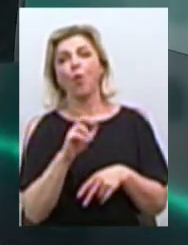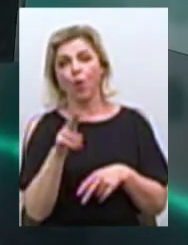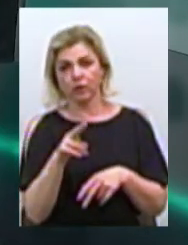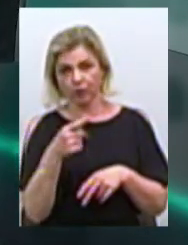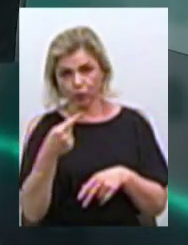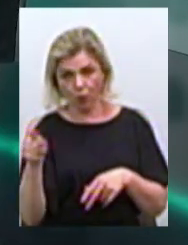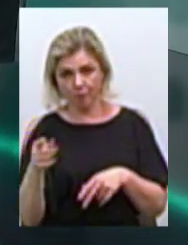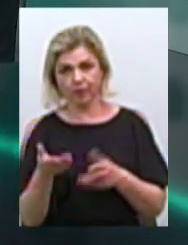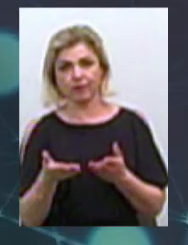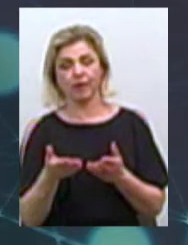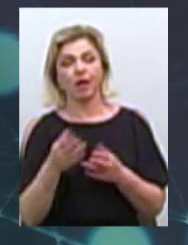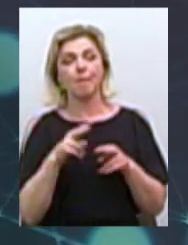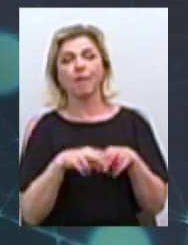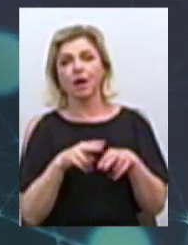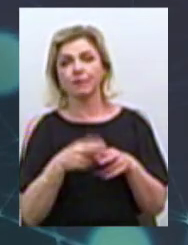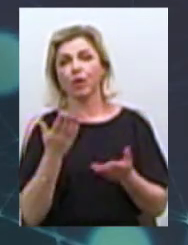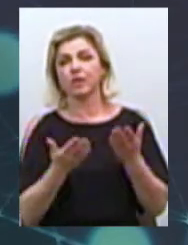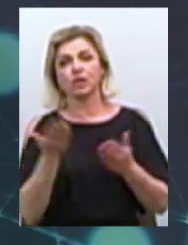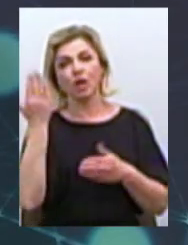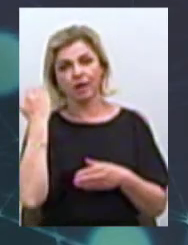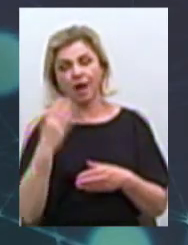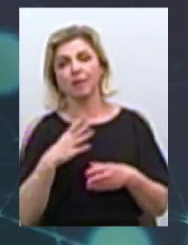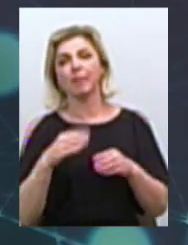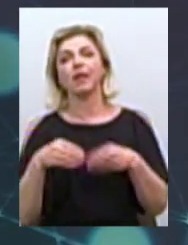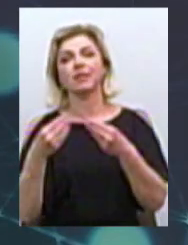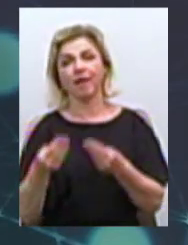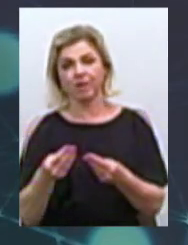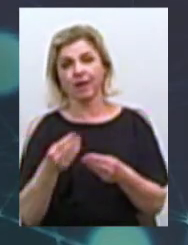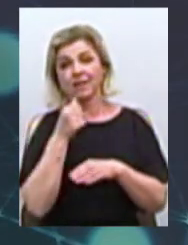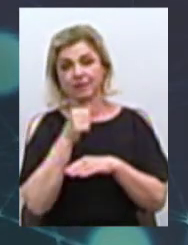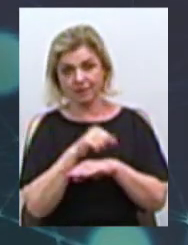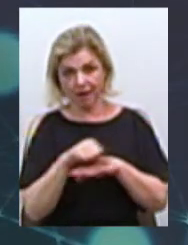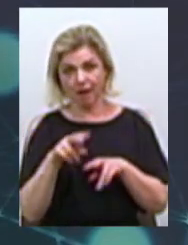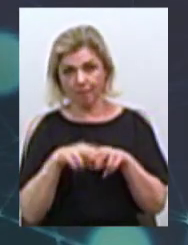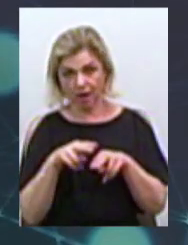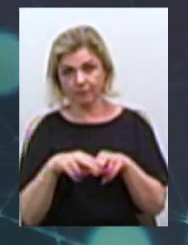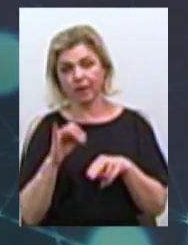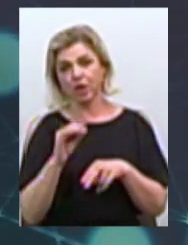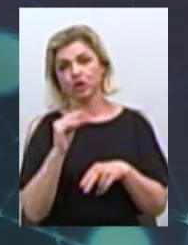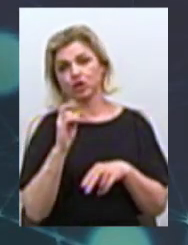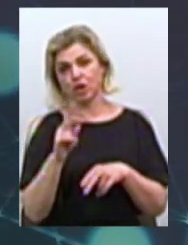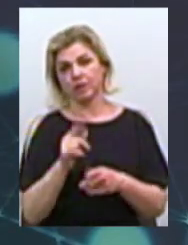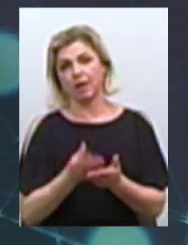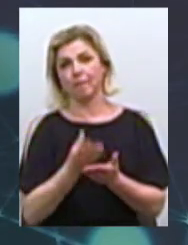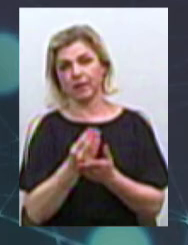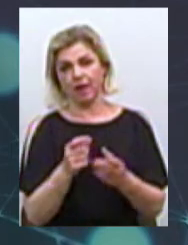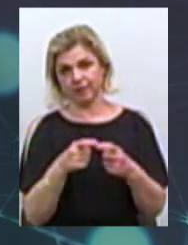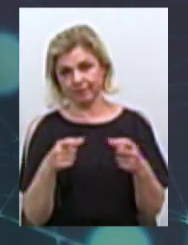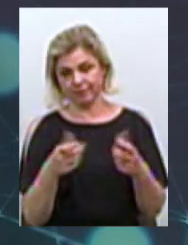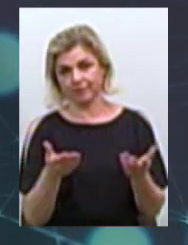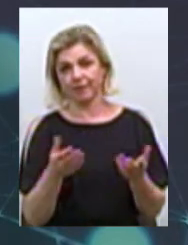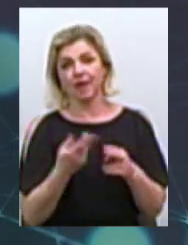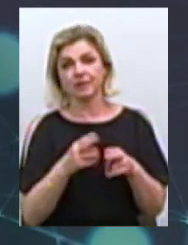номер, паспорт, якщо раніше видавався для виїзду за кордон і квитанція про сплату адміністративного збору. Це